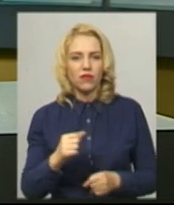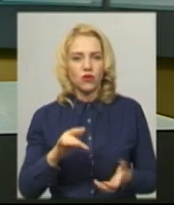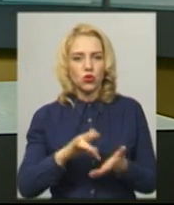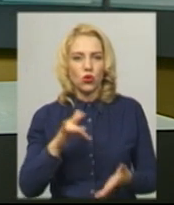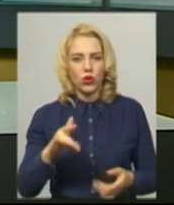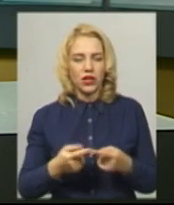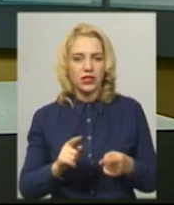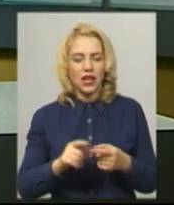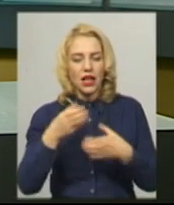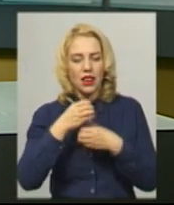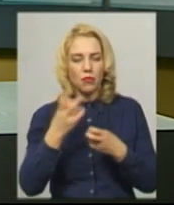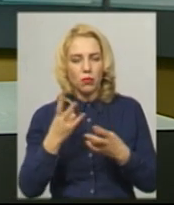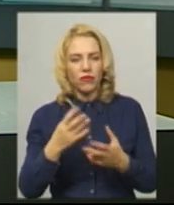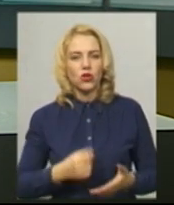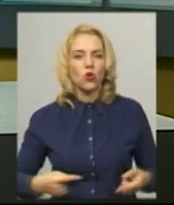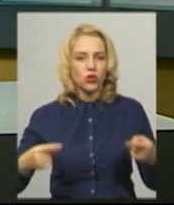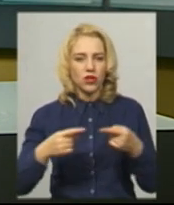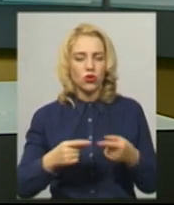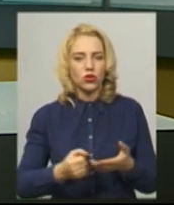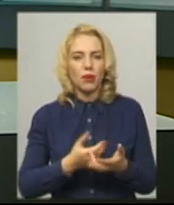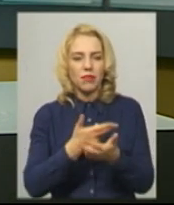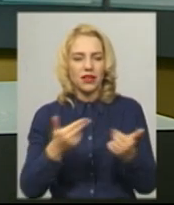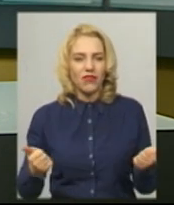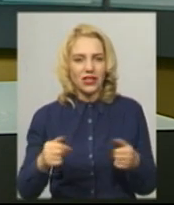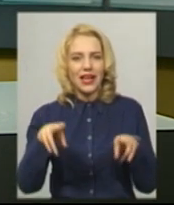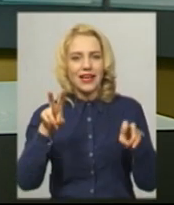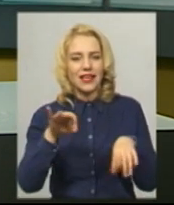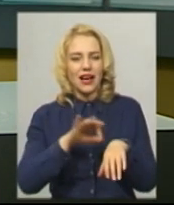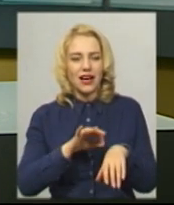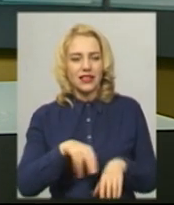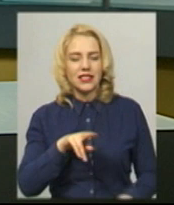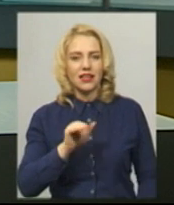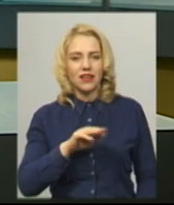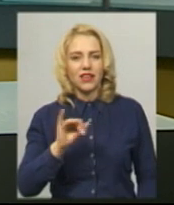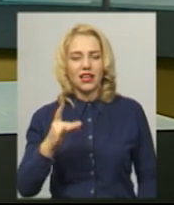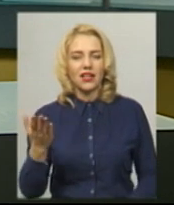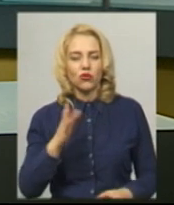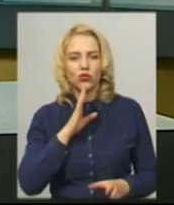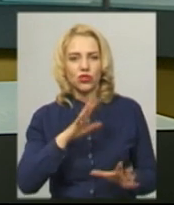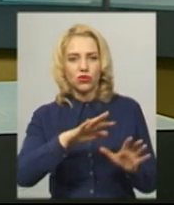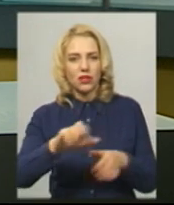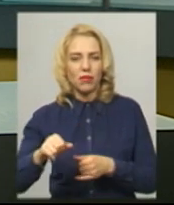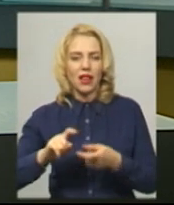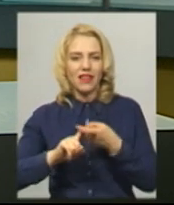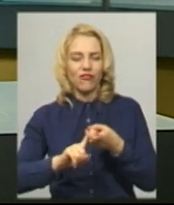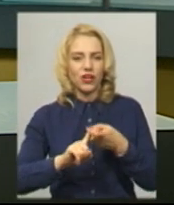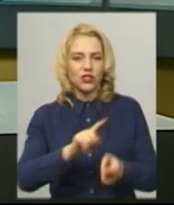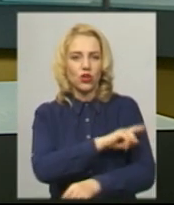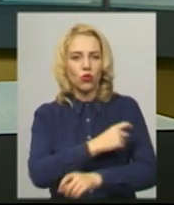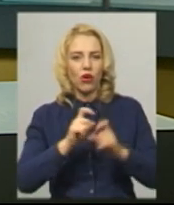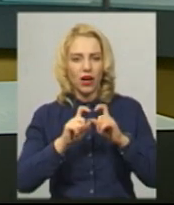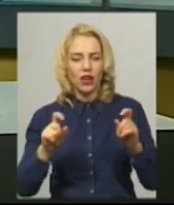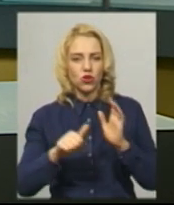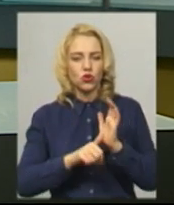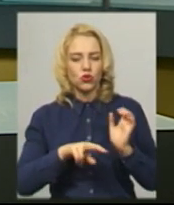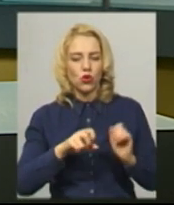дослідження повинні остаточно підтвердити поставлений діагноз дифтерія, з якою 20-річну жінку забрали до інфекційної лікарні 6 листопада.